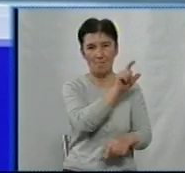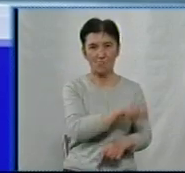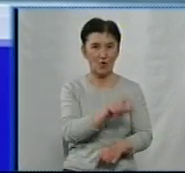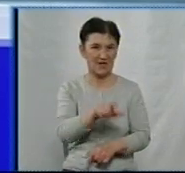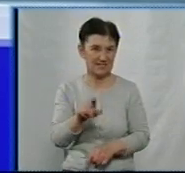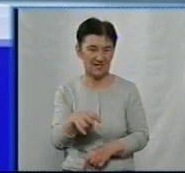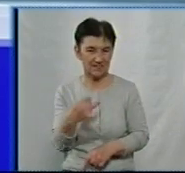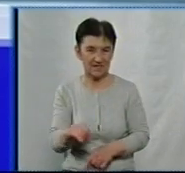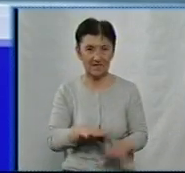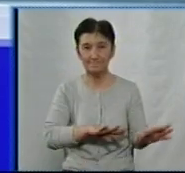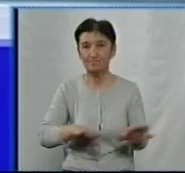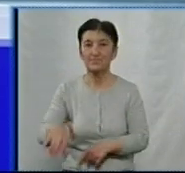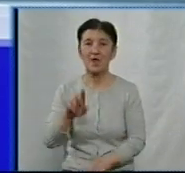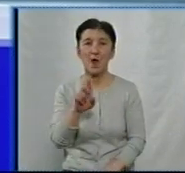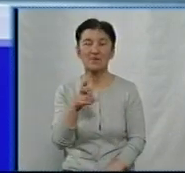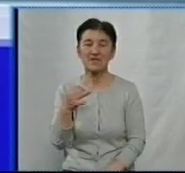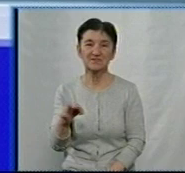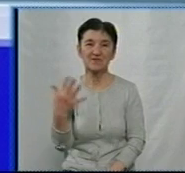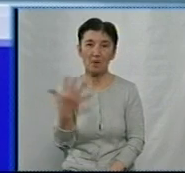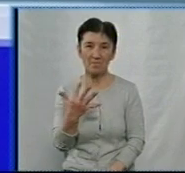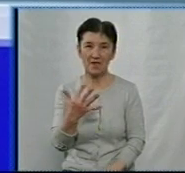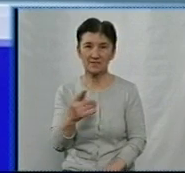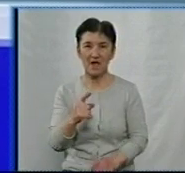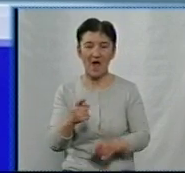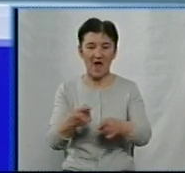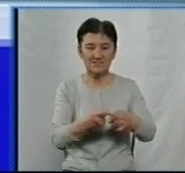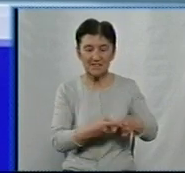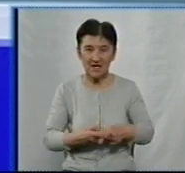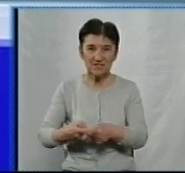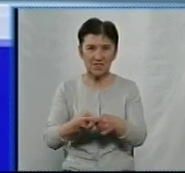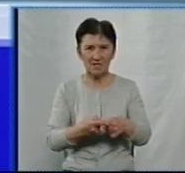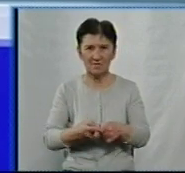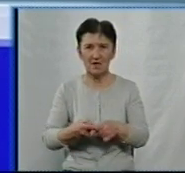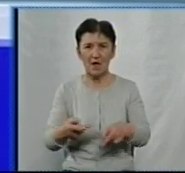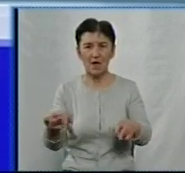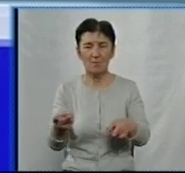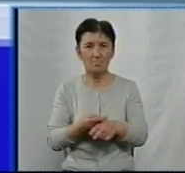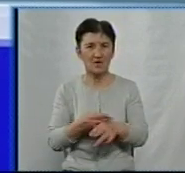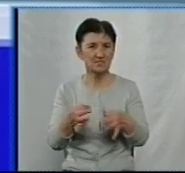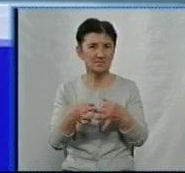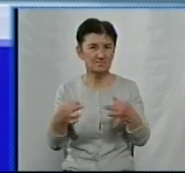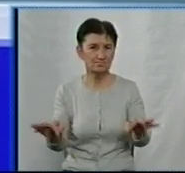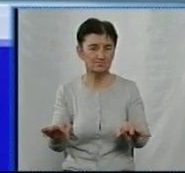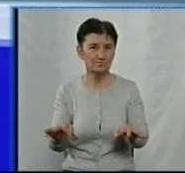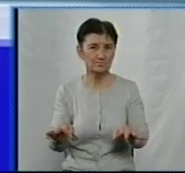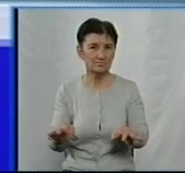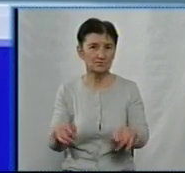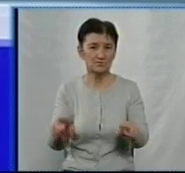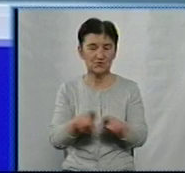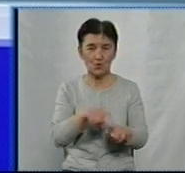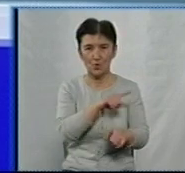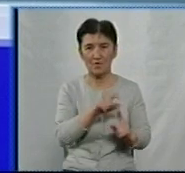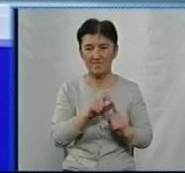Деревна вулиця Братиславська, 5, біля підприємства «Гідросила» спиляли без дозволу міської ради, бо він не потрібен. Таку